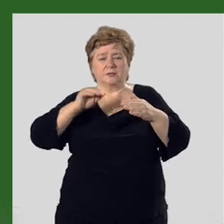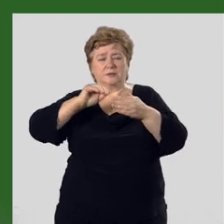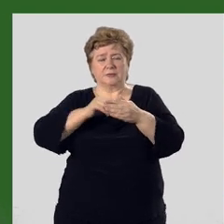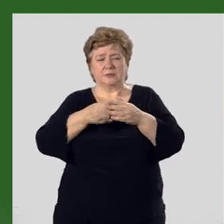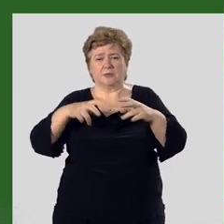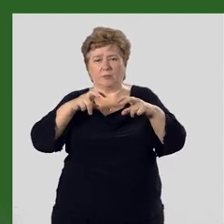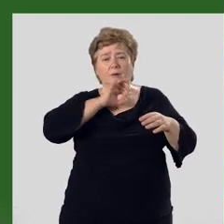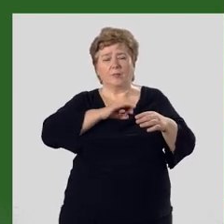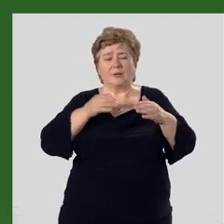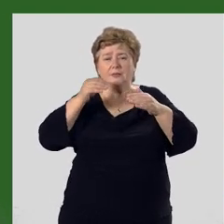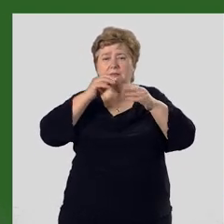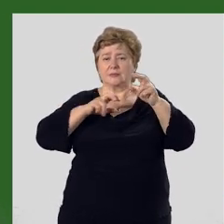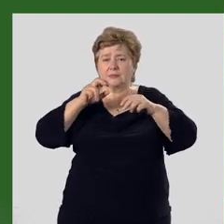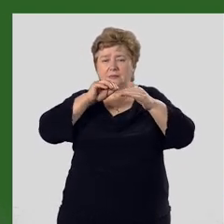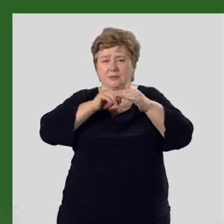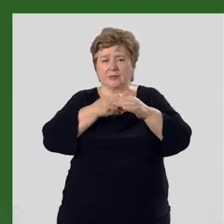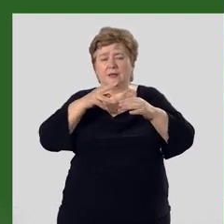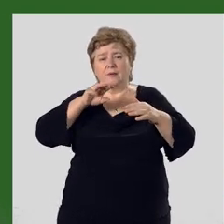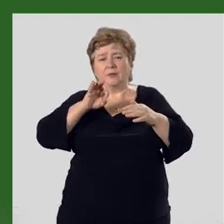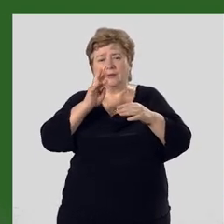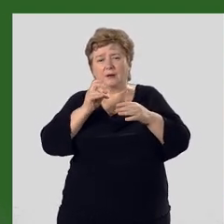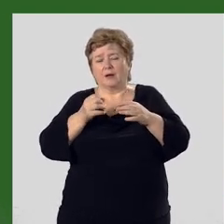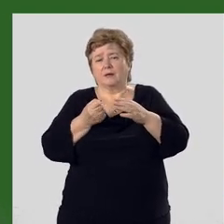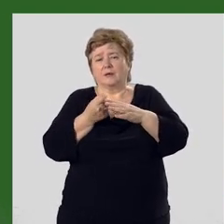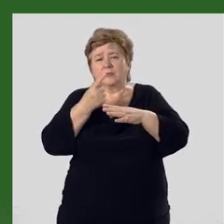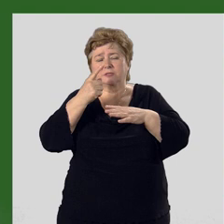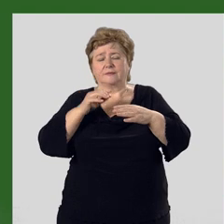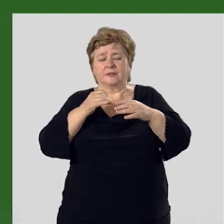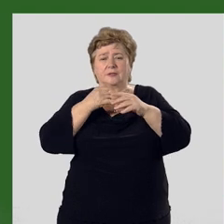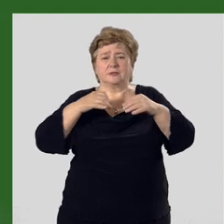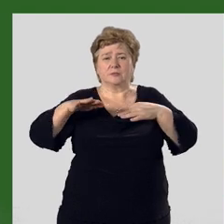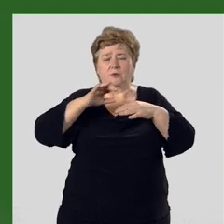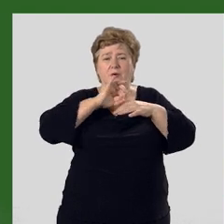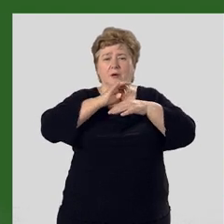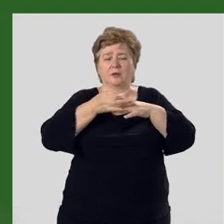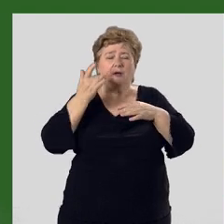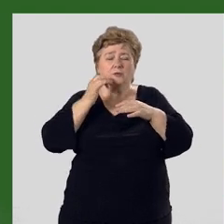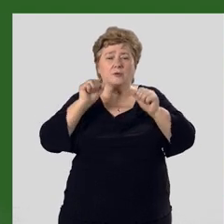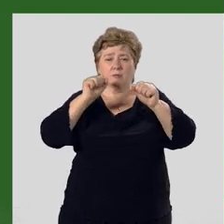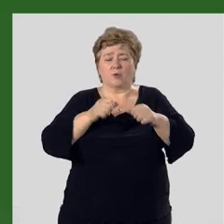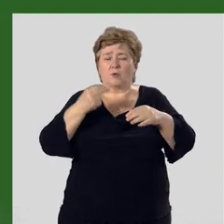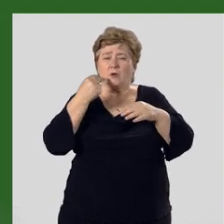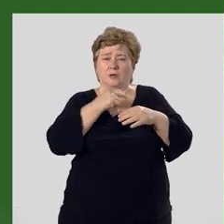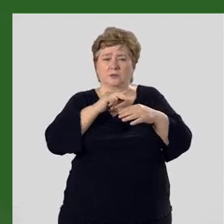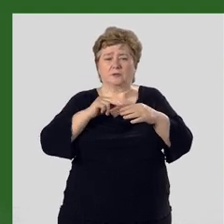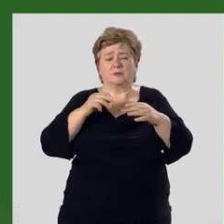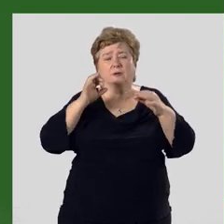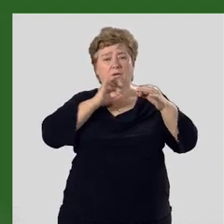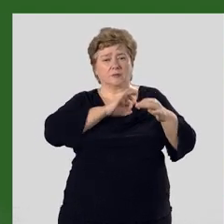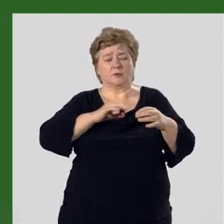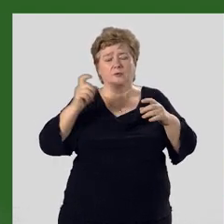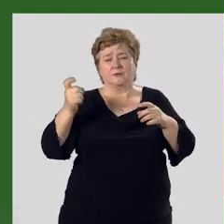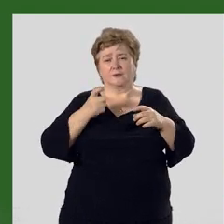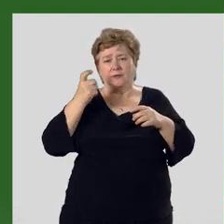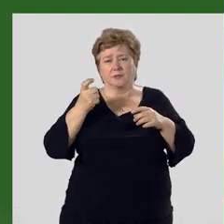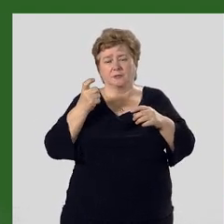ископаемыми. Полезные ископаемые – это минеральные образования земной коры, которые могут эффективно использоваться в